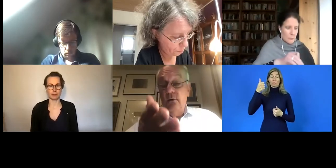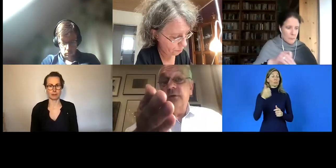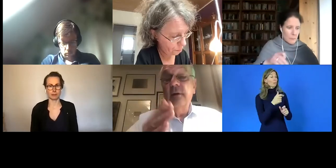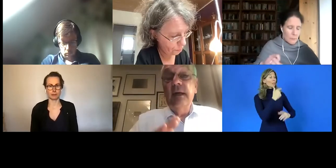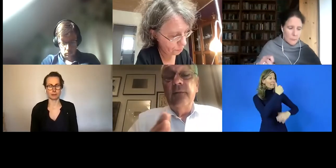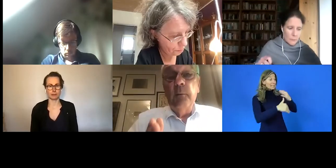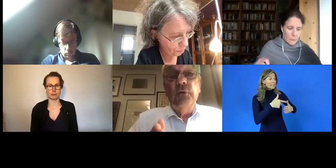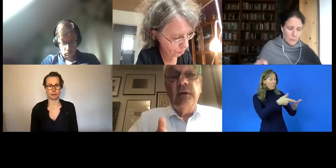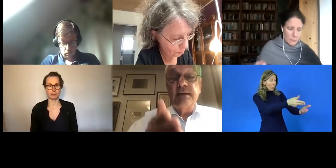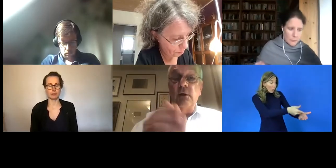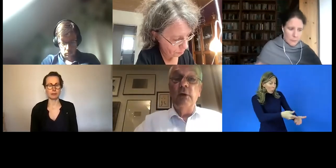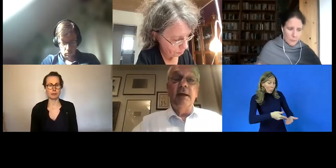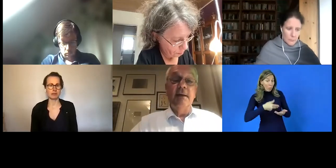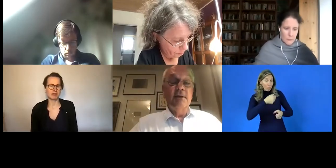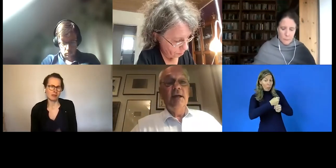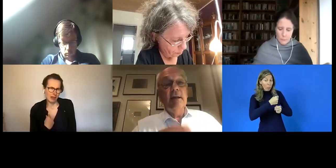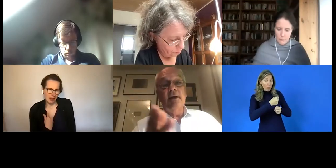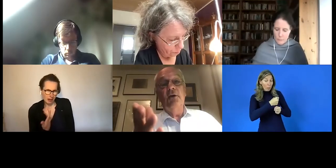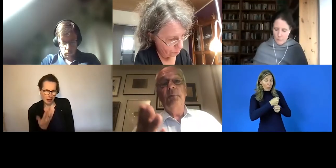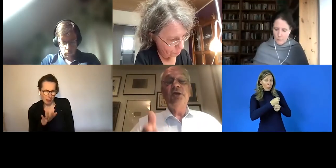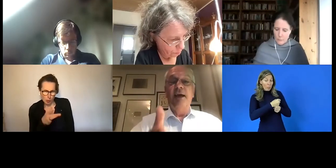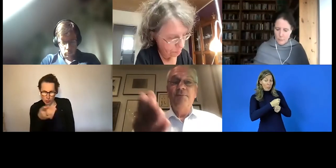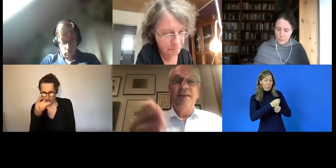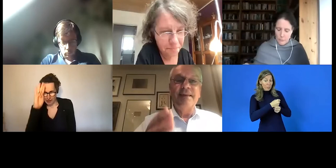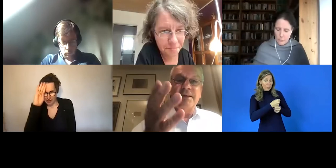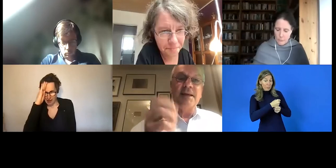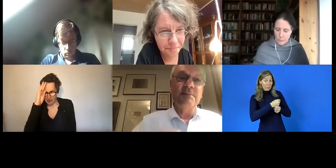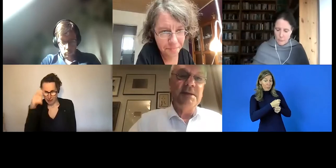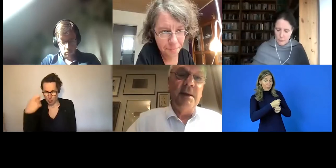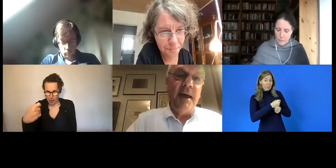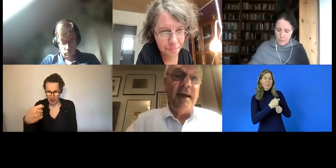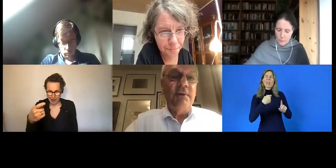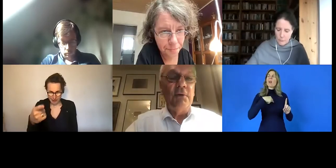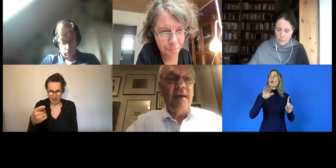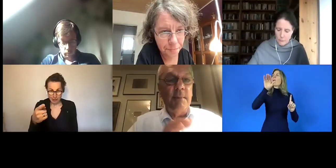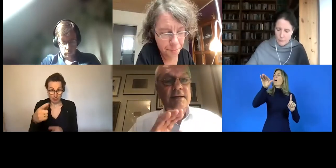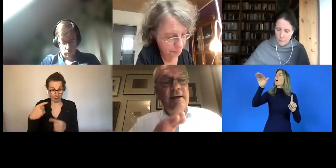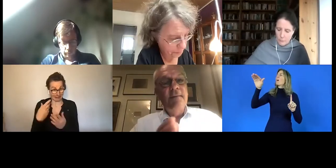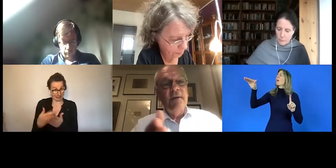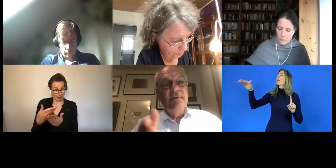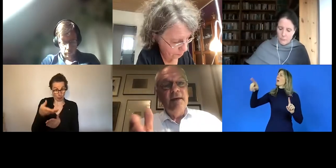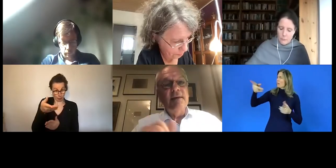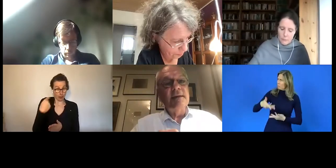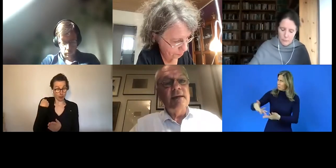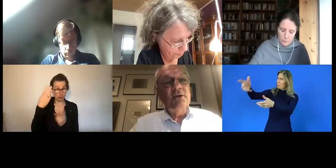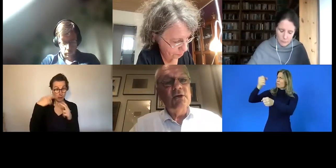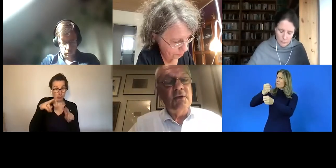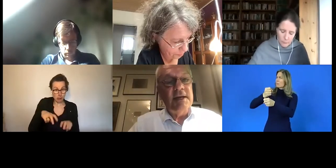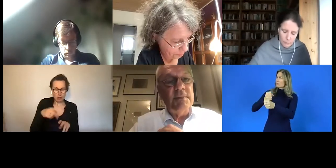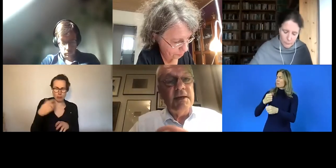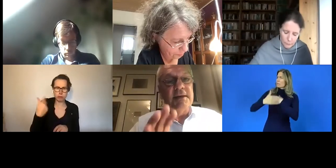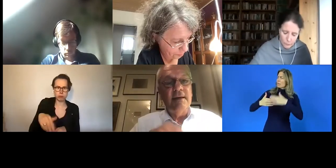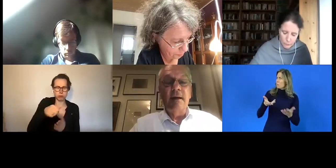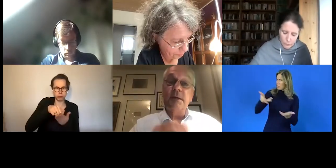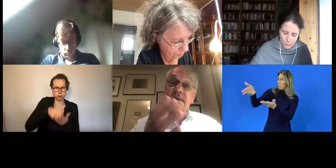Und ich vermute, dass die Kollegin aus Irland auch beschreiben wird, also das hat mich sehr beeindruckt damals, wie ich dieses irische